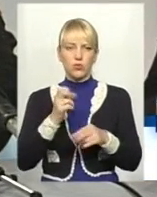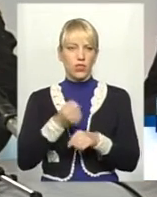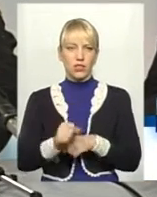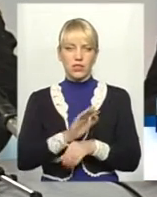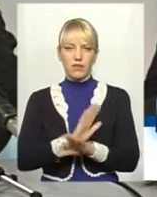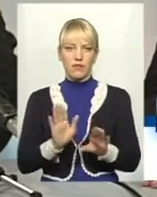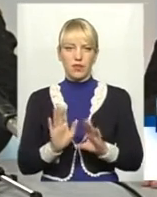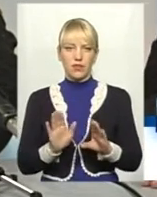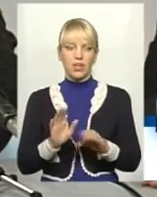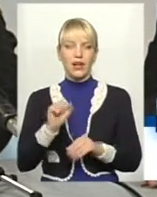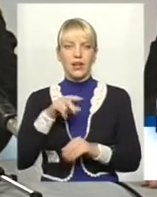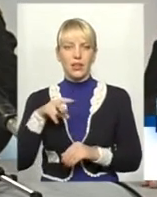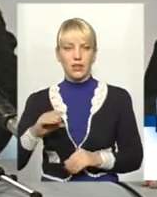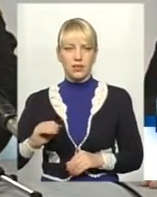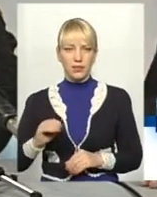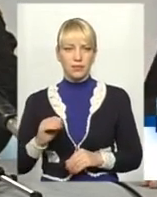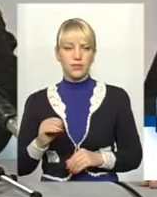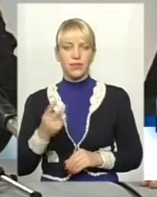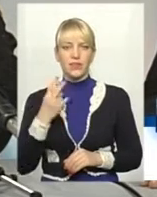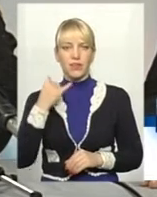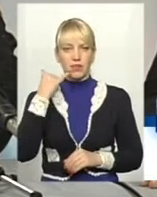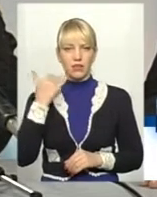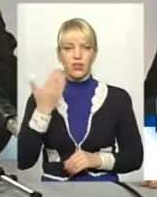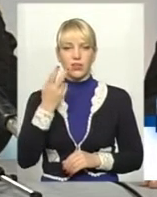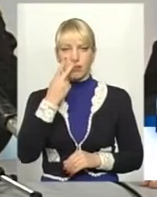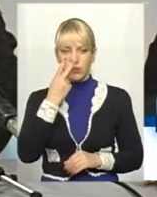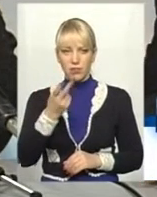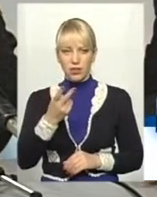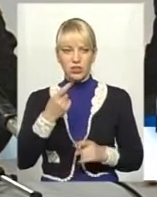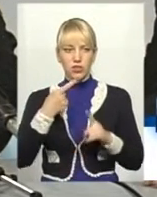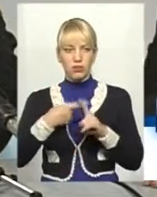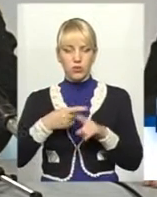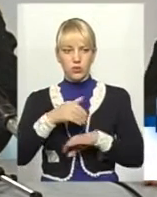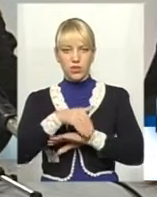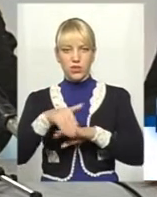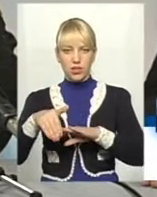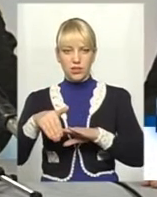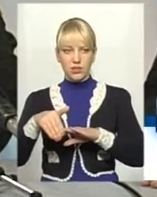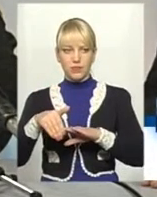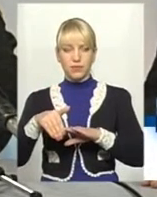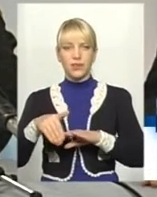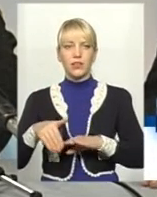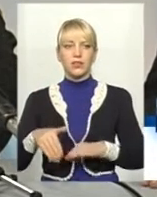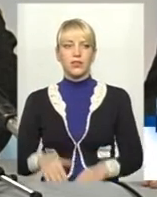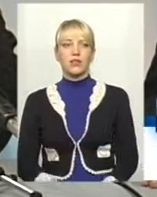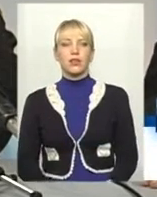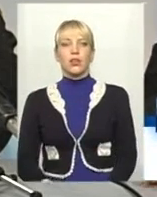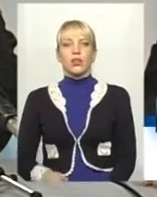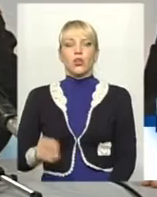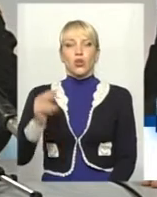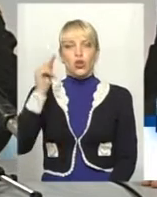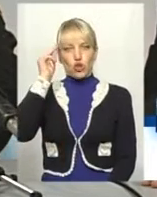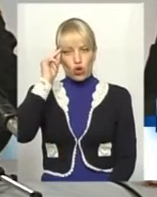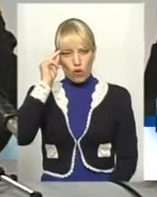заставляє. Але два телефони, які ви бачите, плюс адреса. Значить, Чорновола